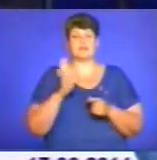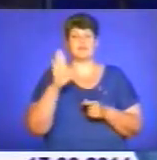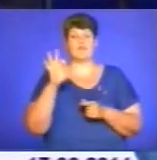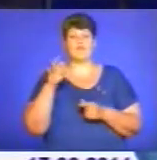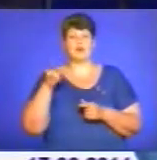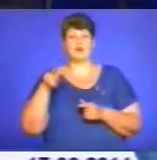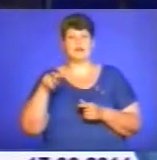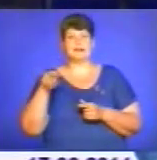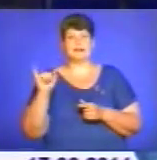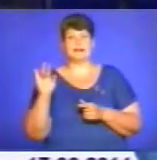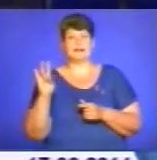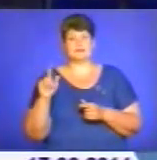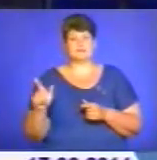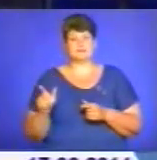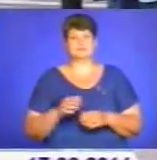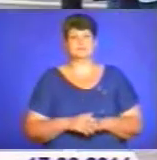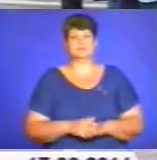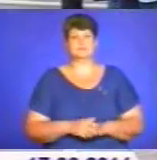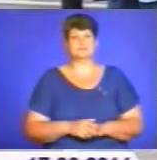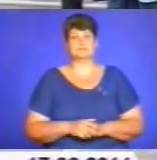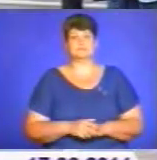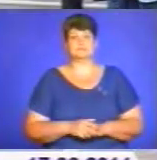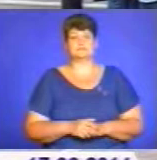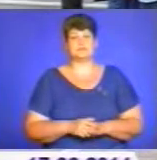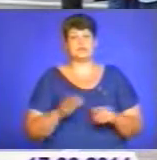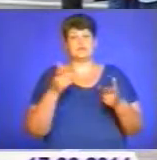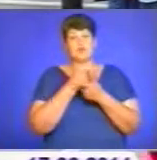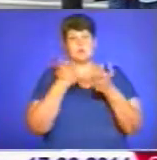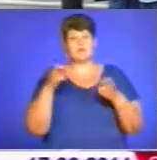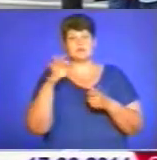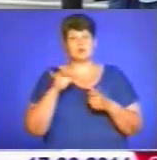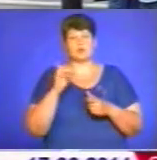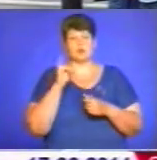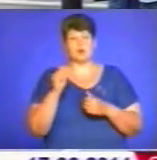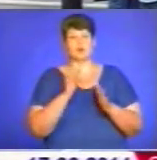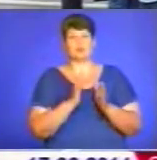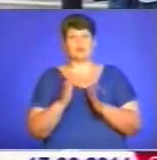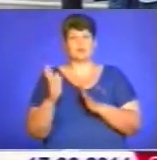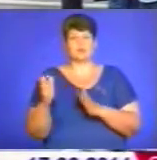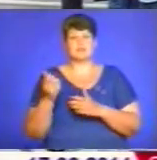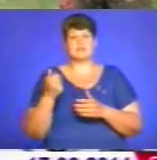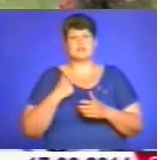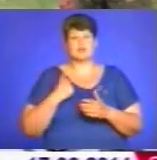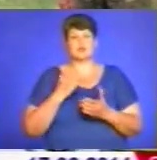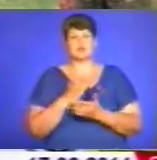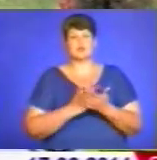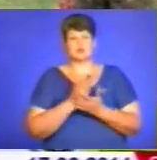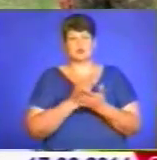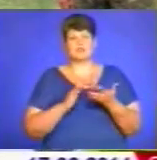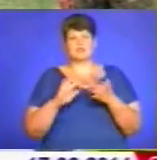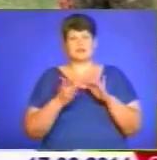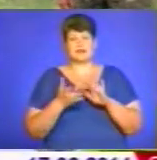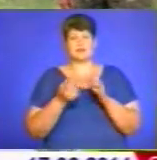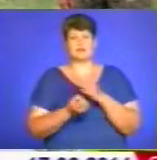їх військова служба завершиться. Інформація про ганебну поведінку військовослужбовців в мережі інтернет з'явилася у